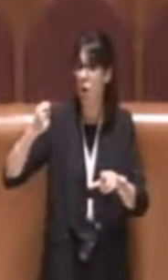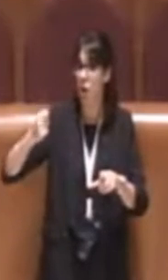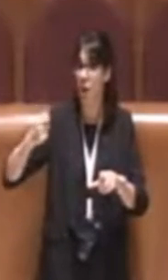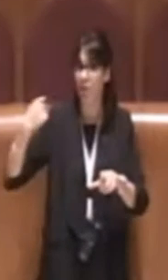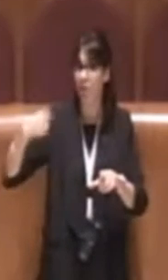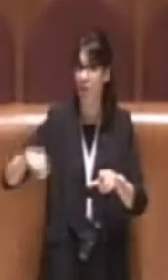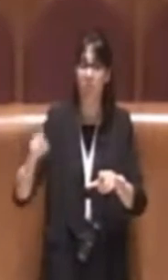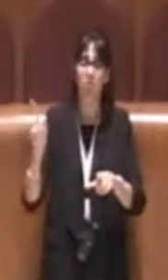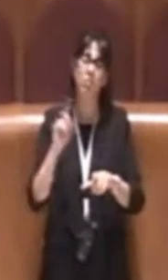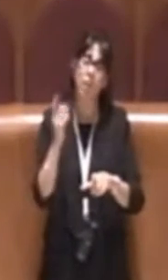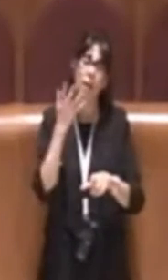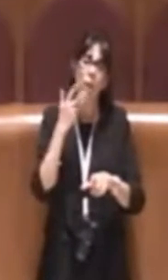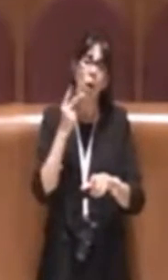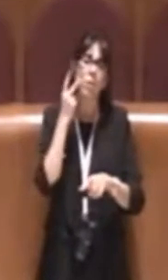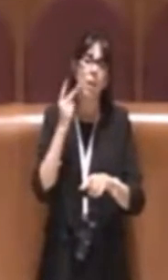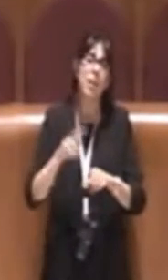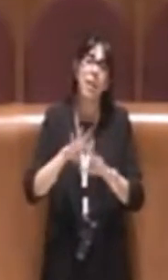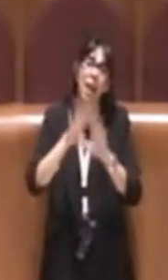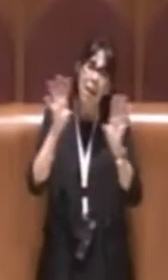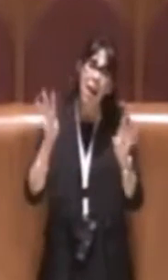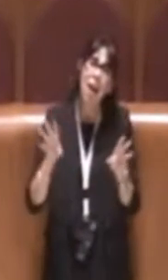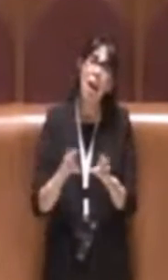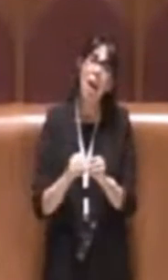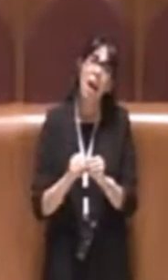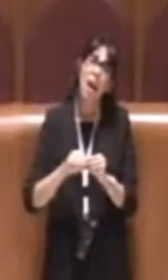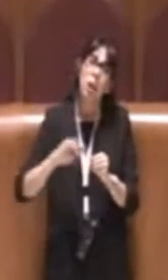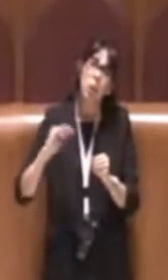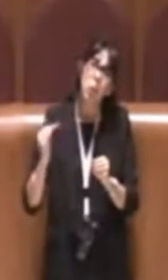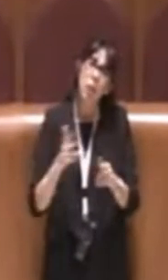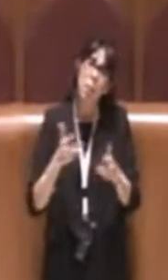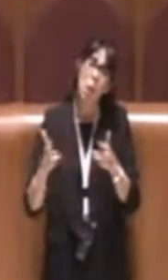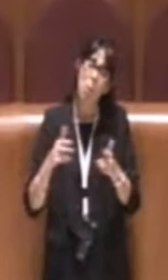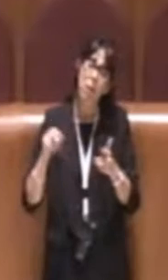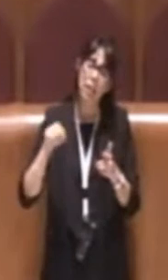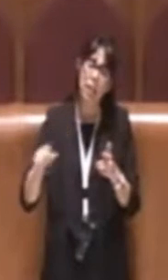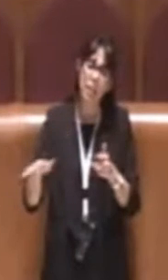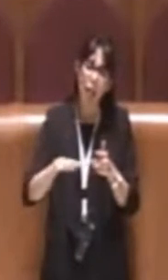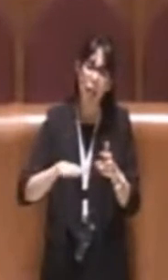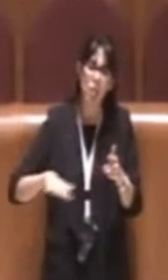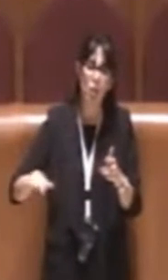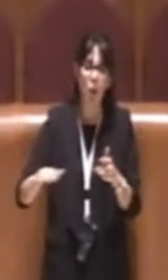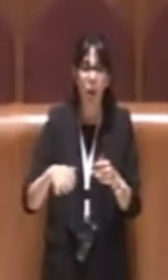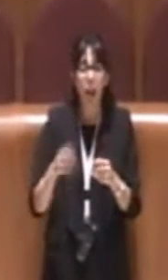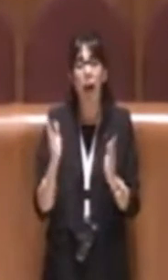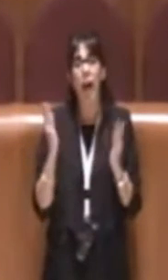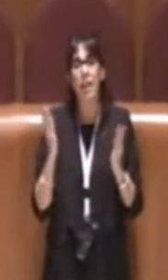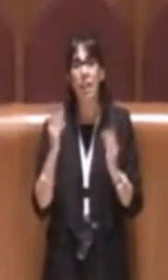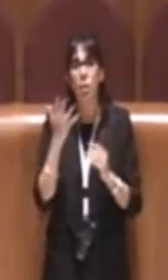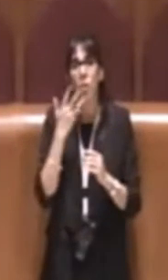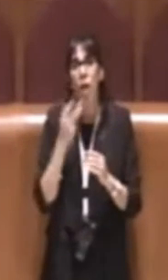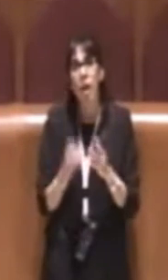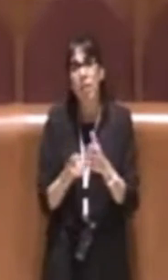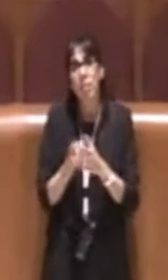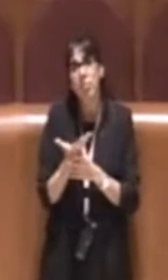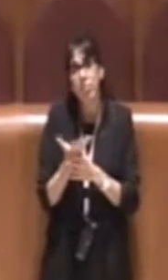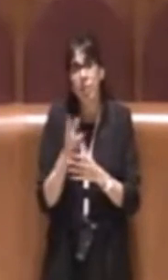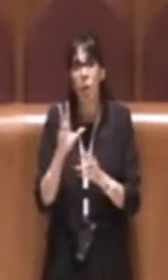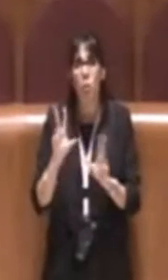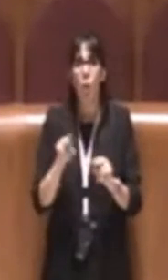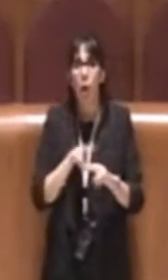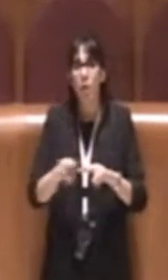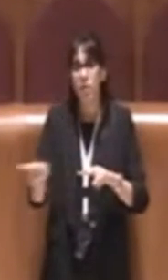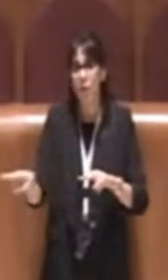progettando una nuova linea tramviaria. Quindi credo che da quel punto di vista l'indirizzo delle commissioni sia stato